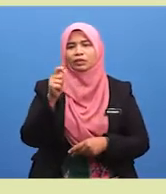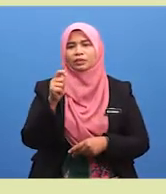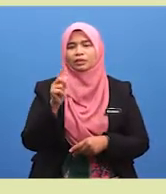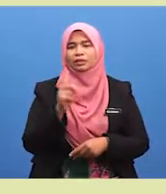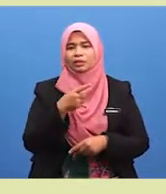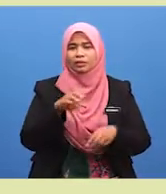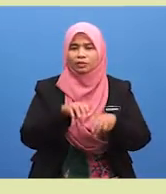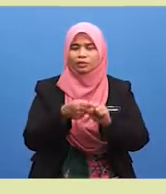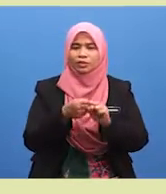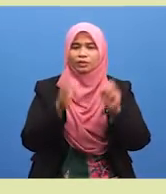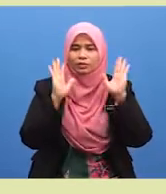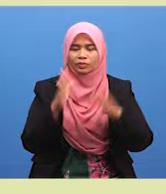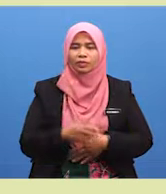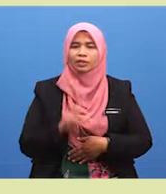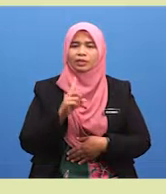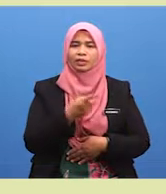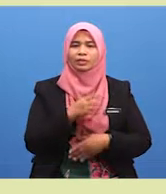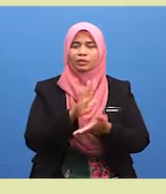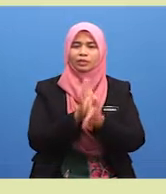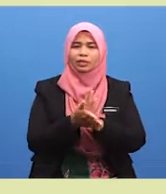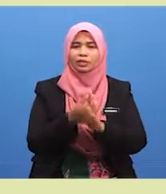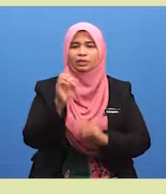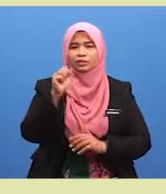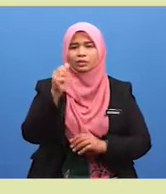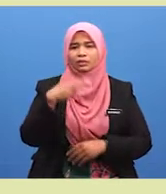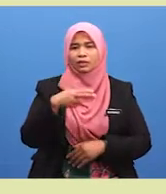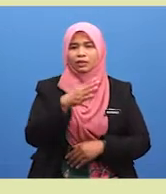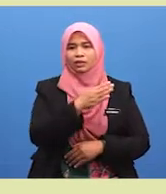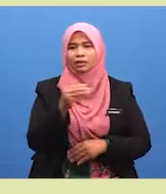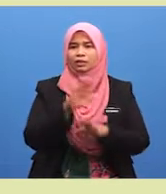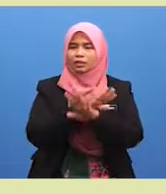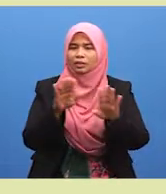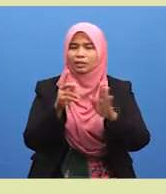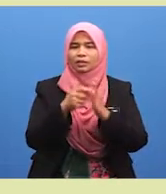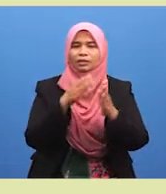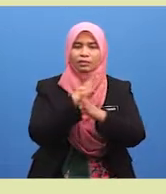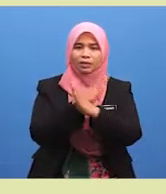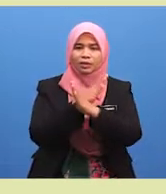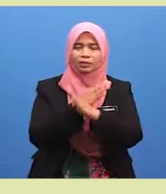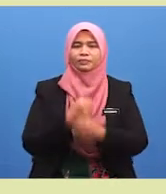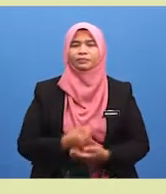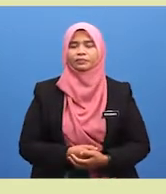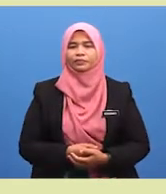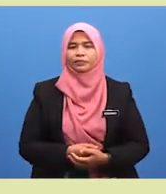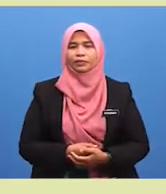aurat supaya solat kita menjadi sah dan tidak terbatal.